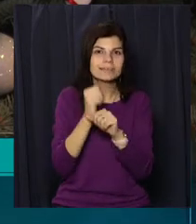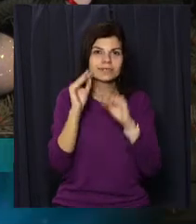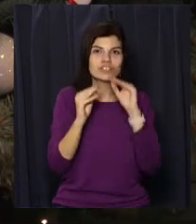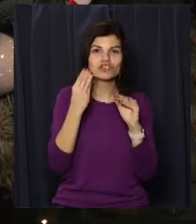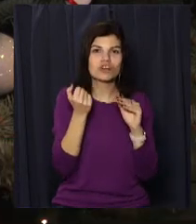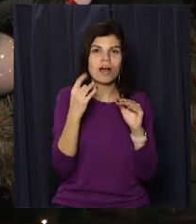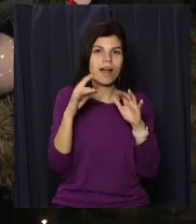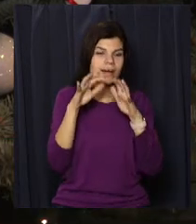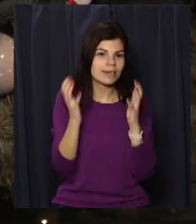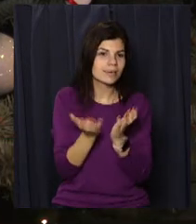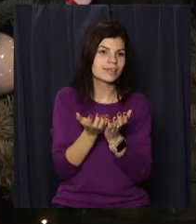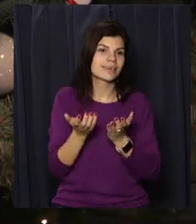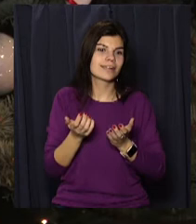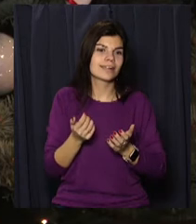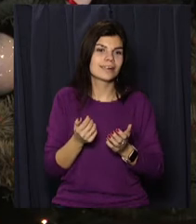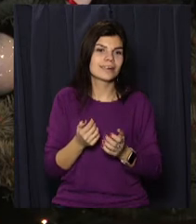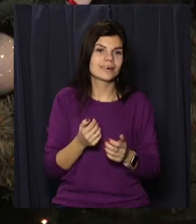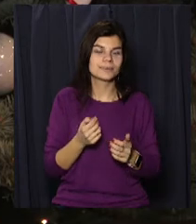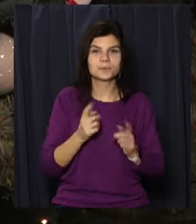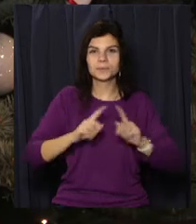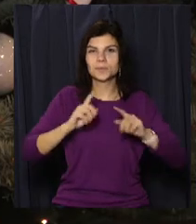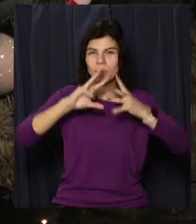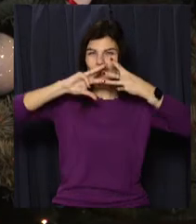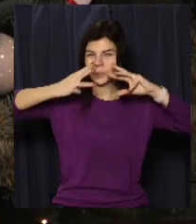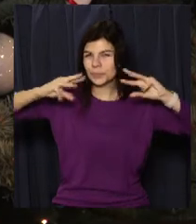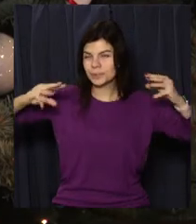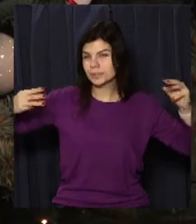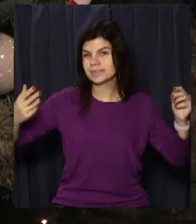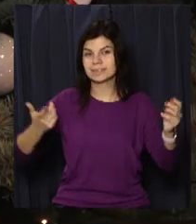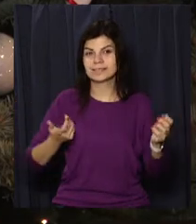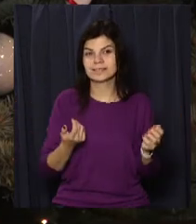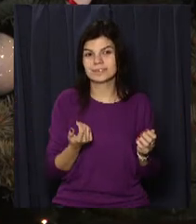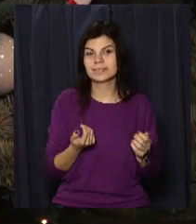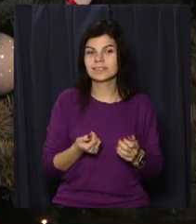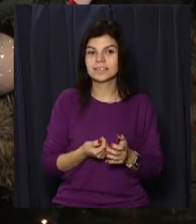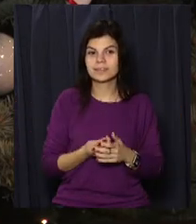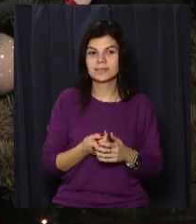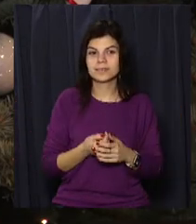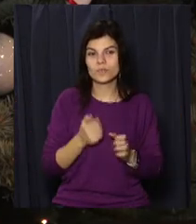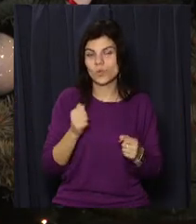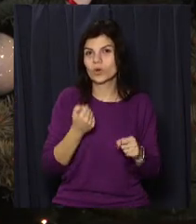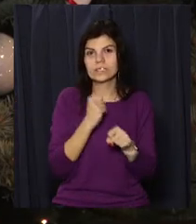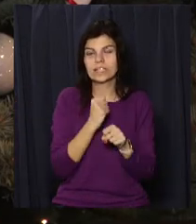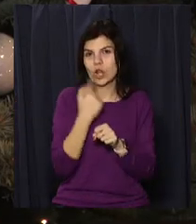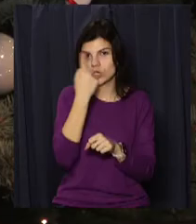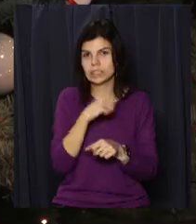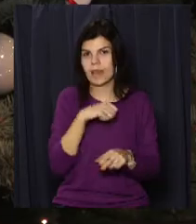якісь орнаменти. Це можна навіть просто вручну зробити вдома, це дуже